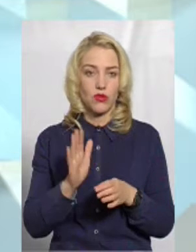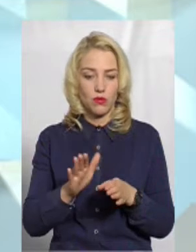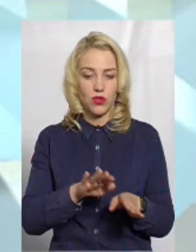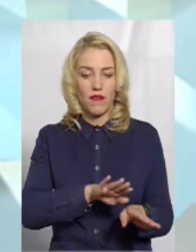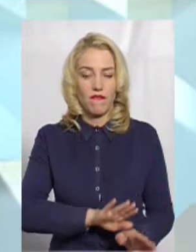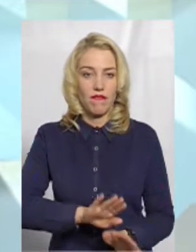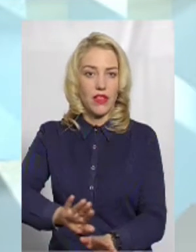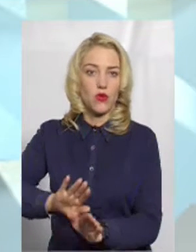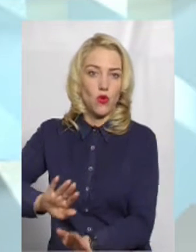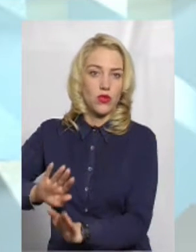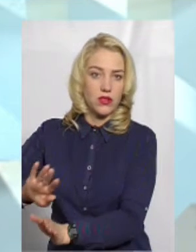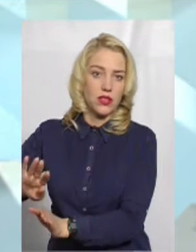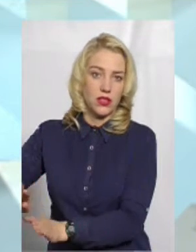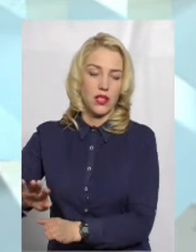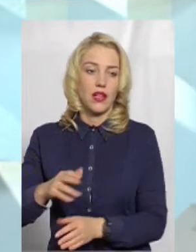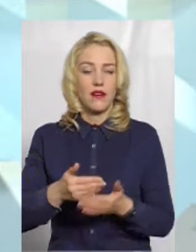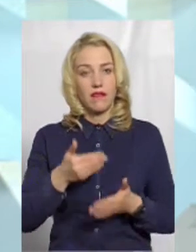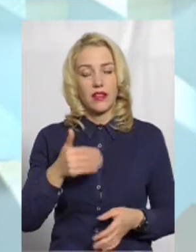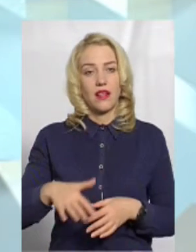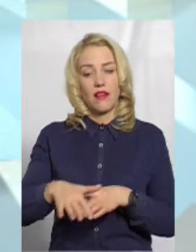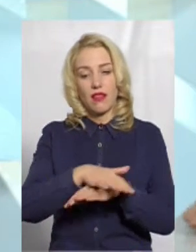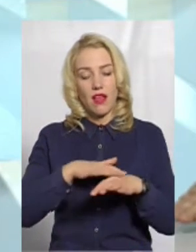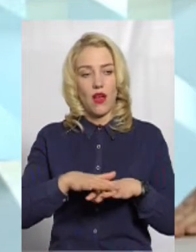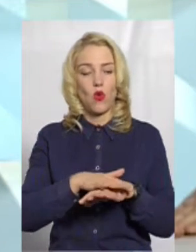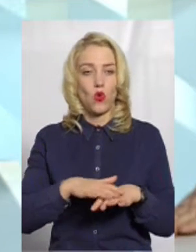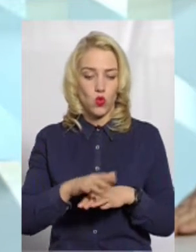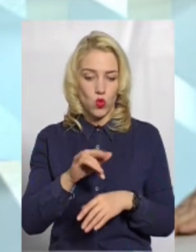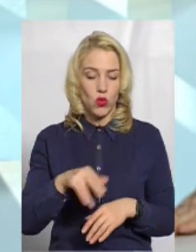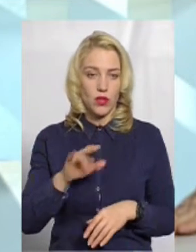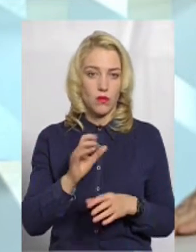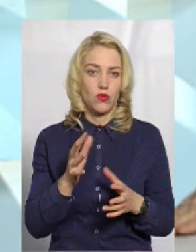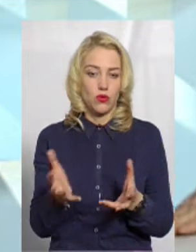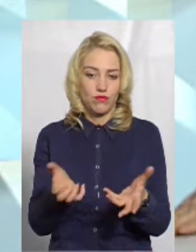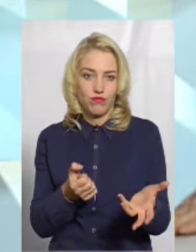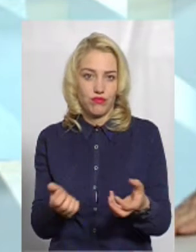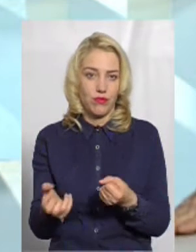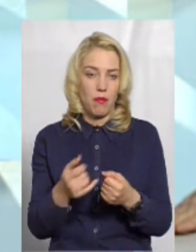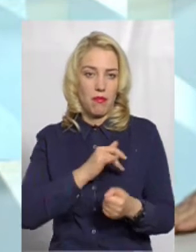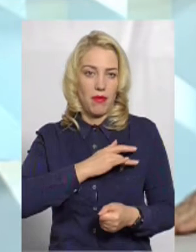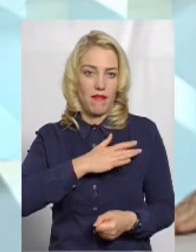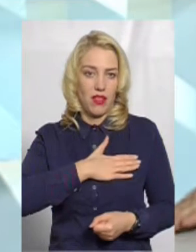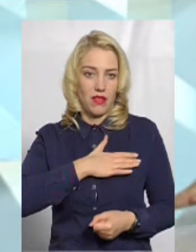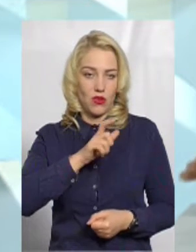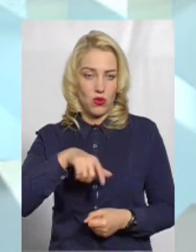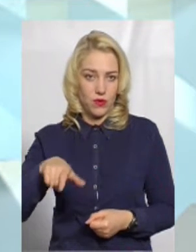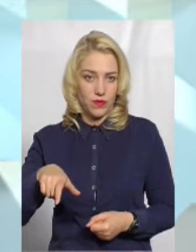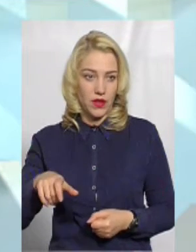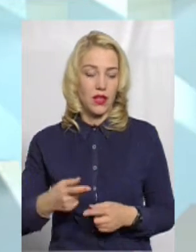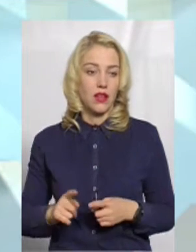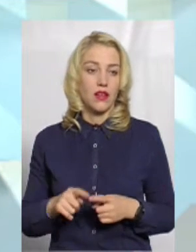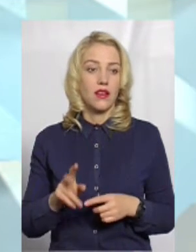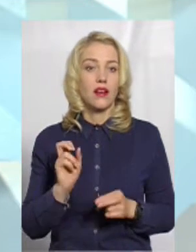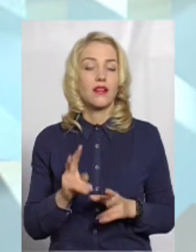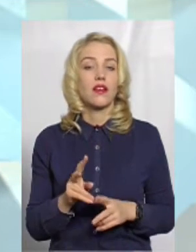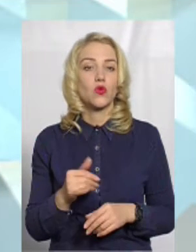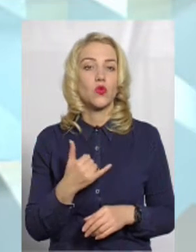відходити від народу, і вона буде приходити у приватні руки. Той, так